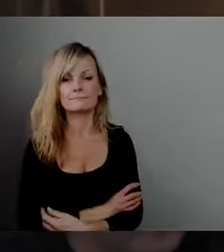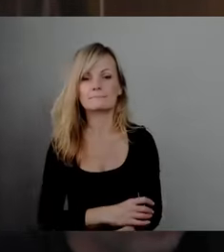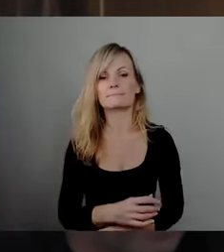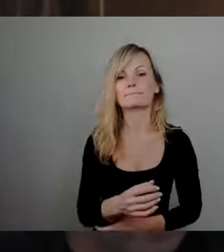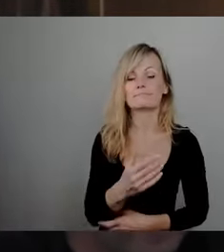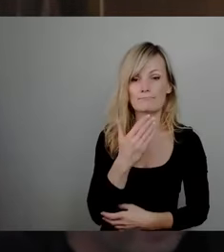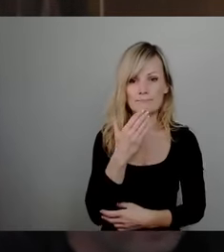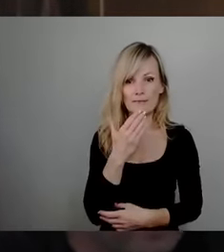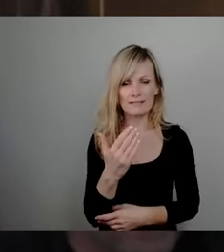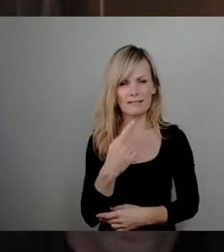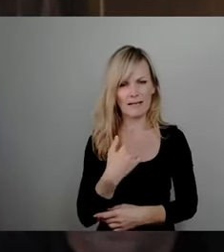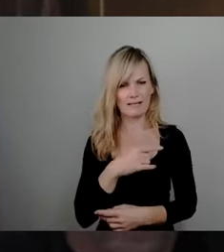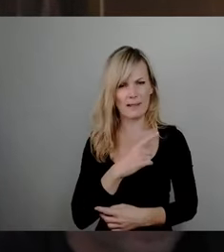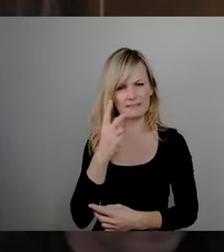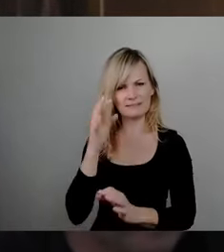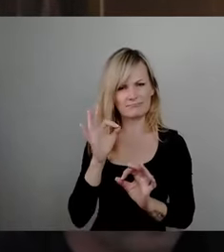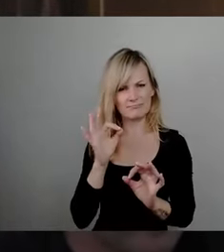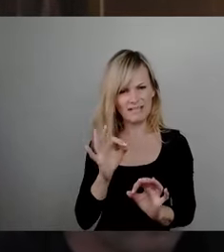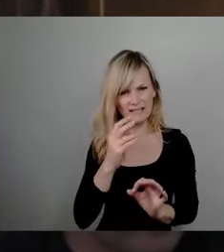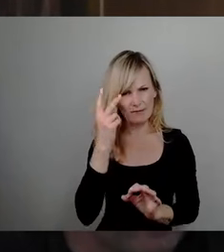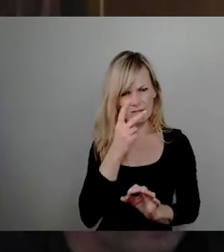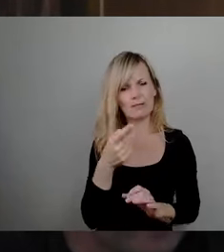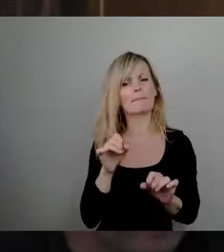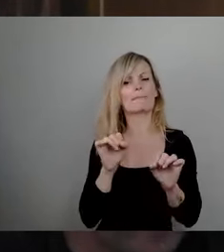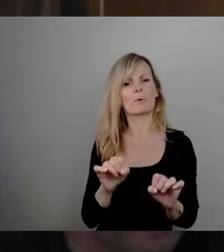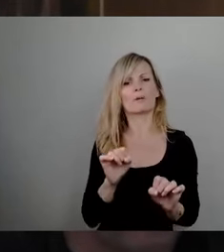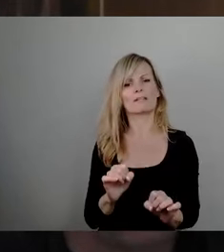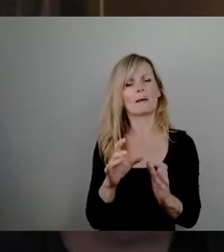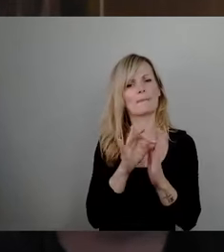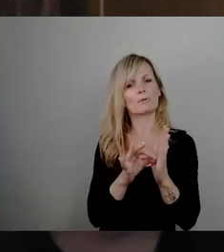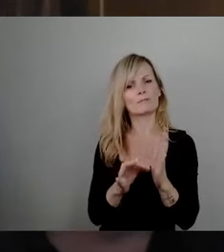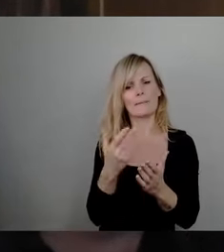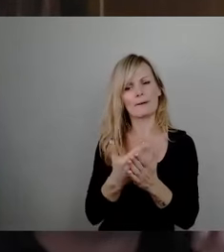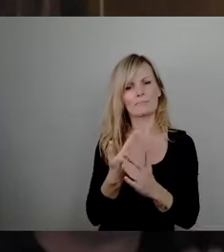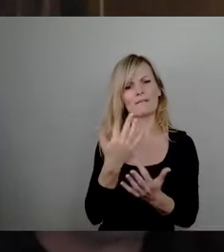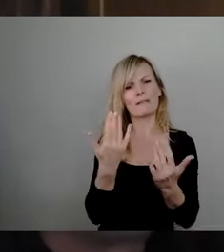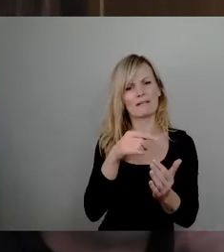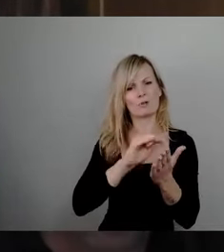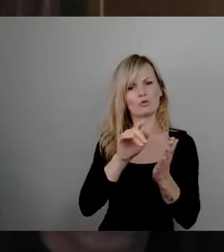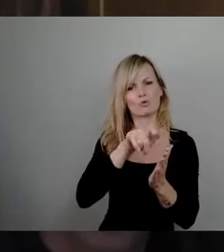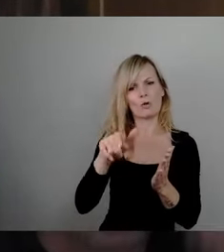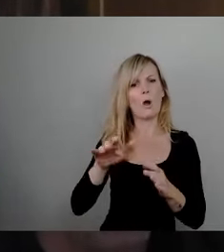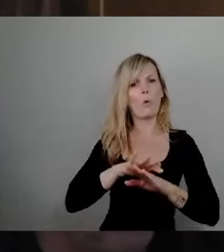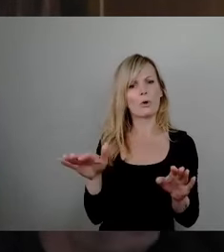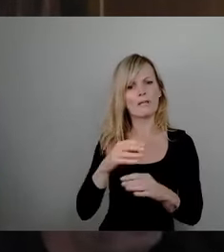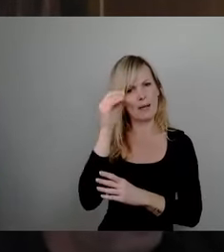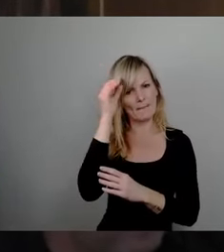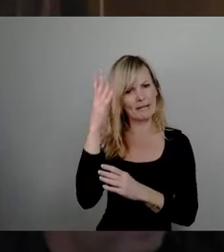mögliche Kriterien wären ja auch Anzahl der Schüler ohne Bildungsempfehlung am Gymnasium oder Schüler mit